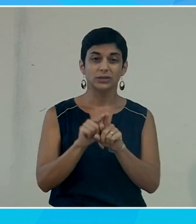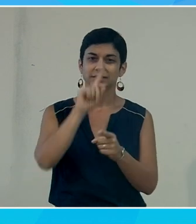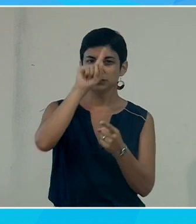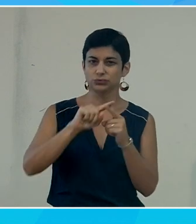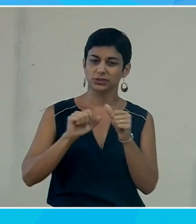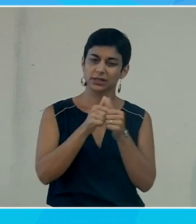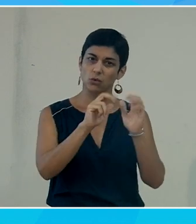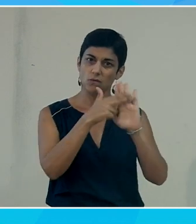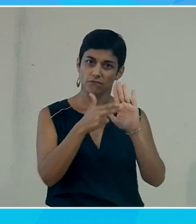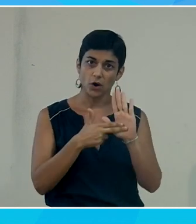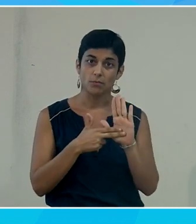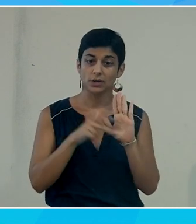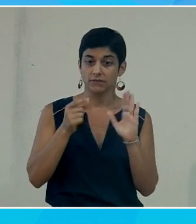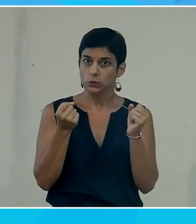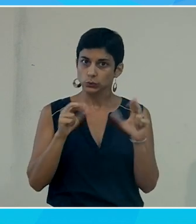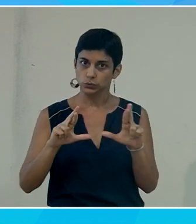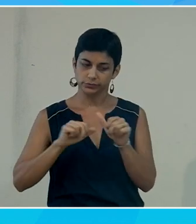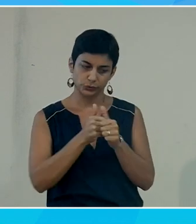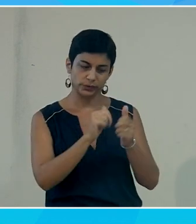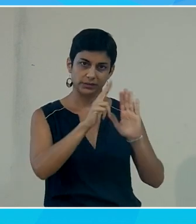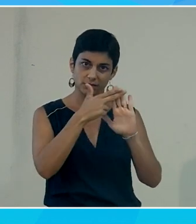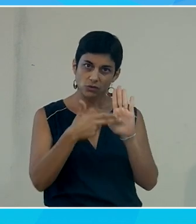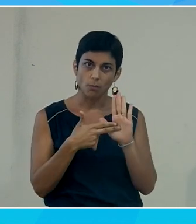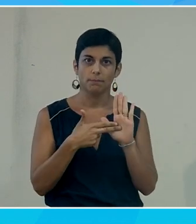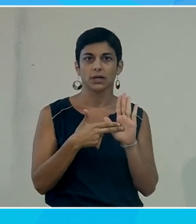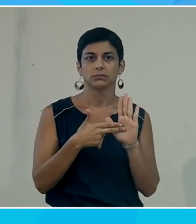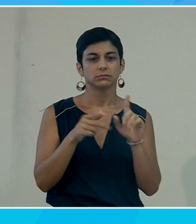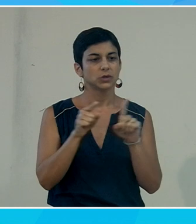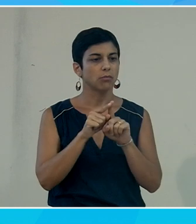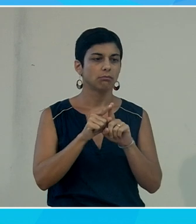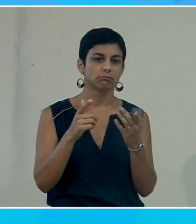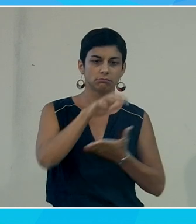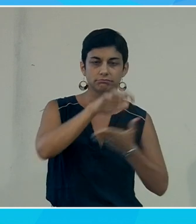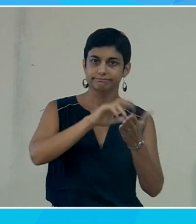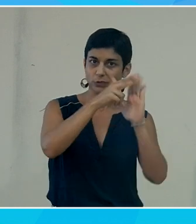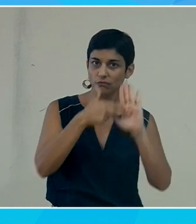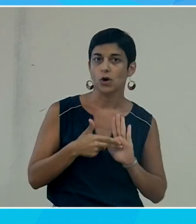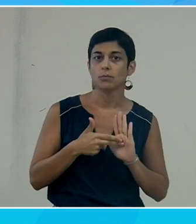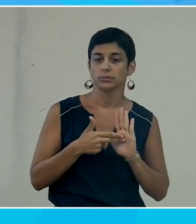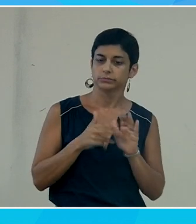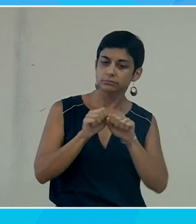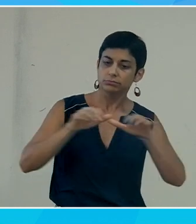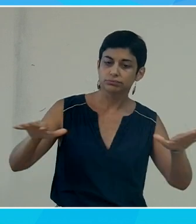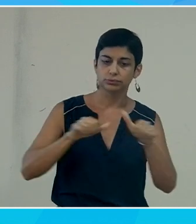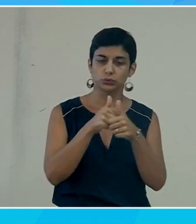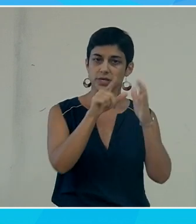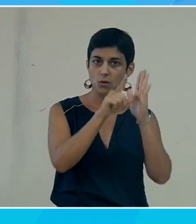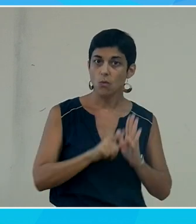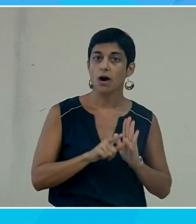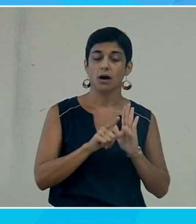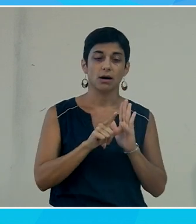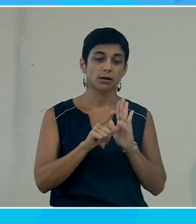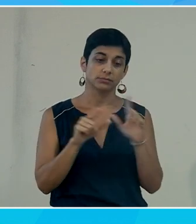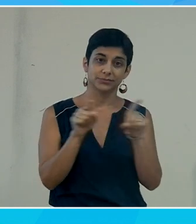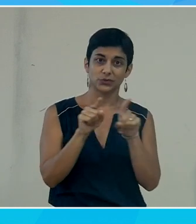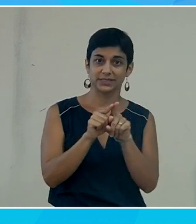Il faut être sûr que l'on respecte les règles, les rapports de conformité qui sont édictés à travers des lois, à travers un